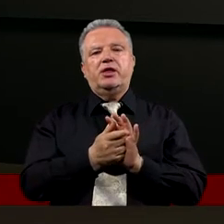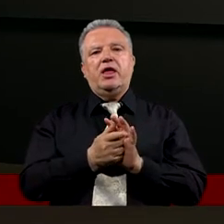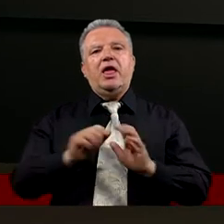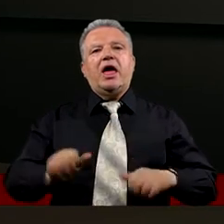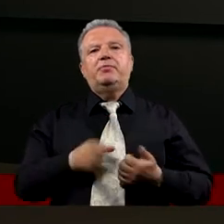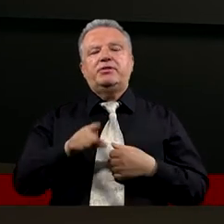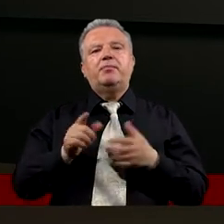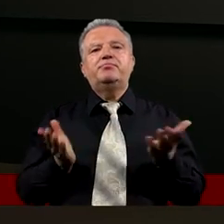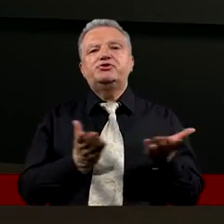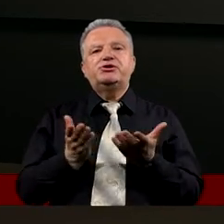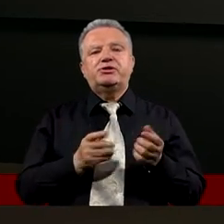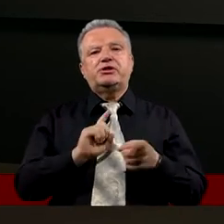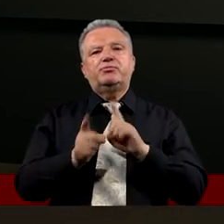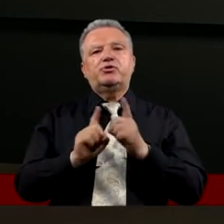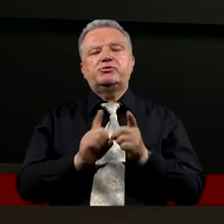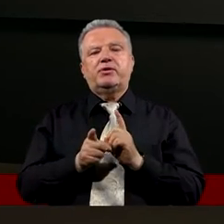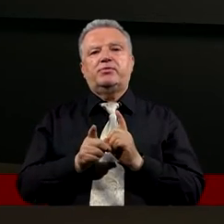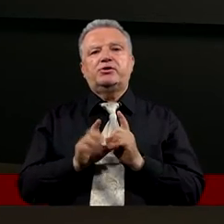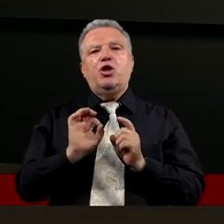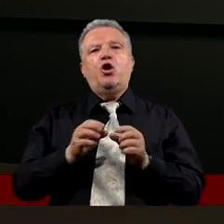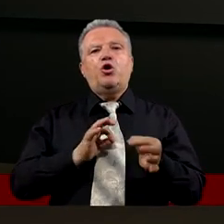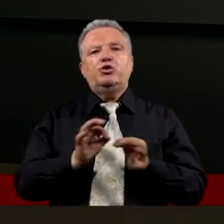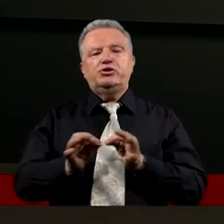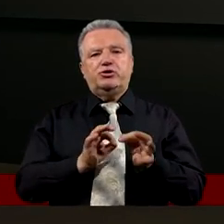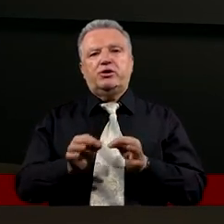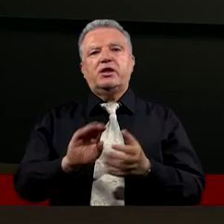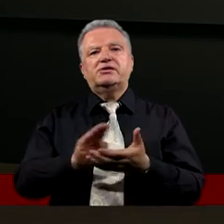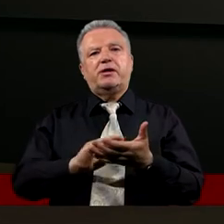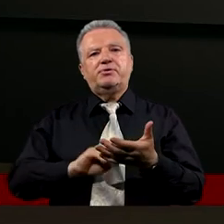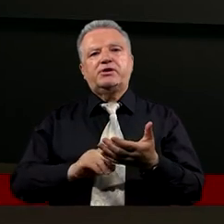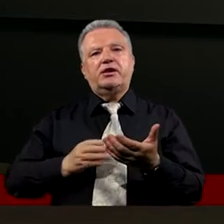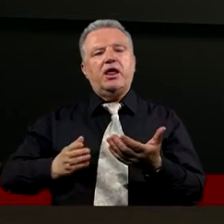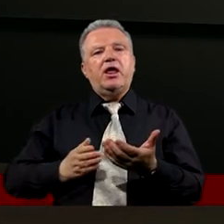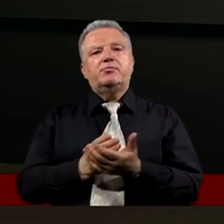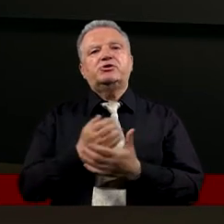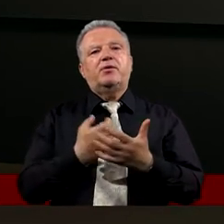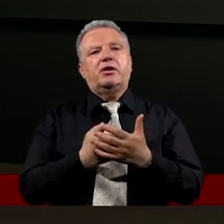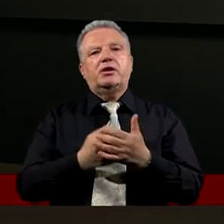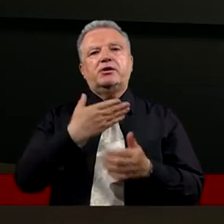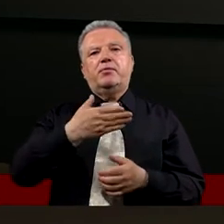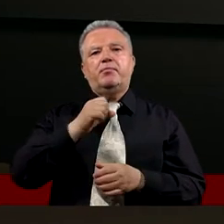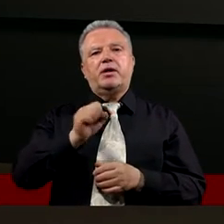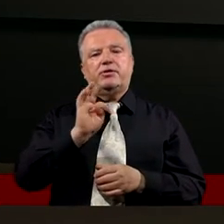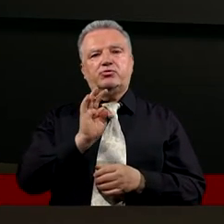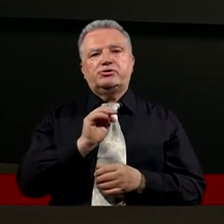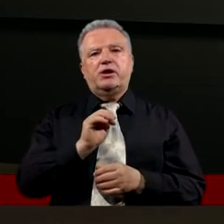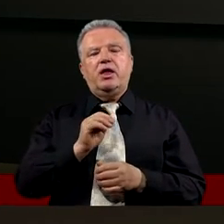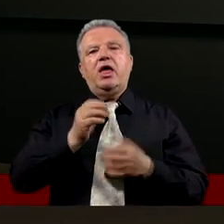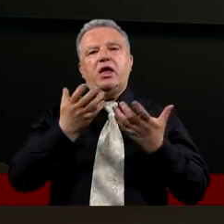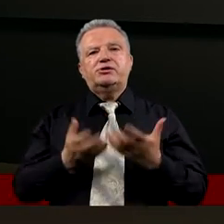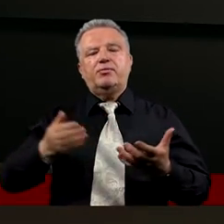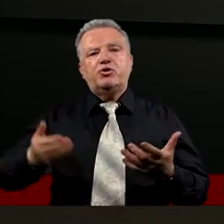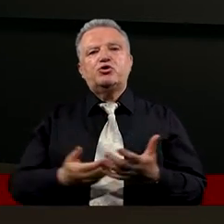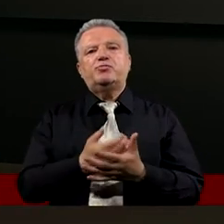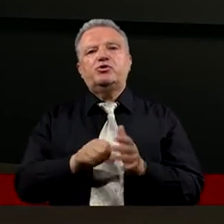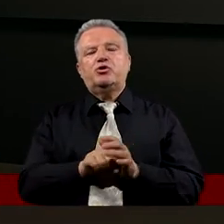by tam przeczytać, porozmawiać wspólnie o historiach zapisanych przez Ewangelistę Mateusza. Ale chcemy